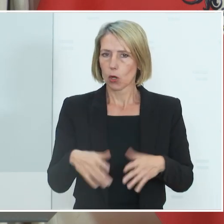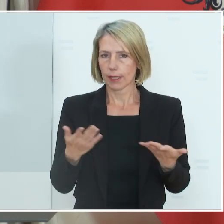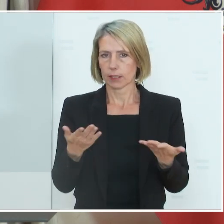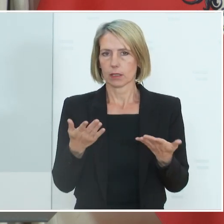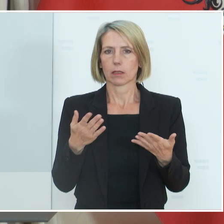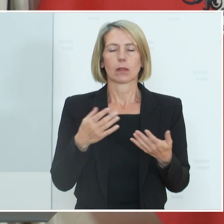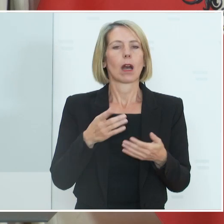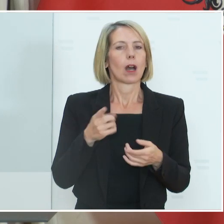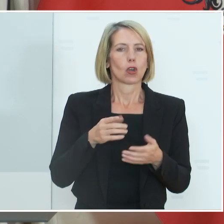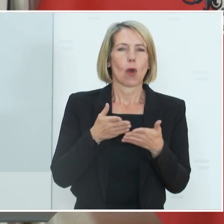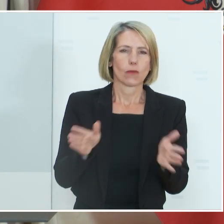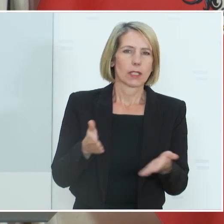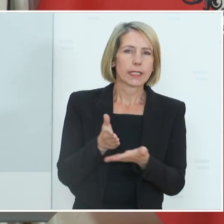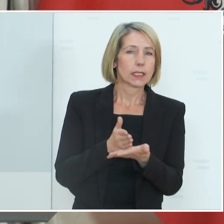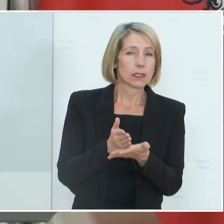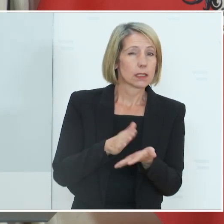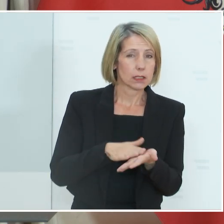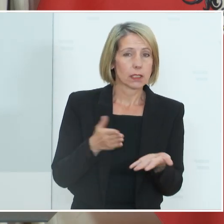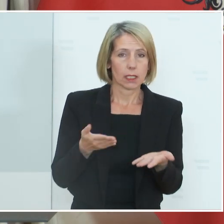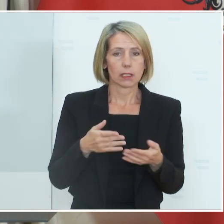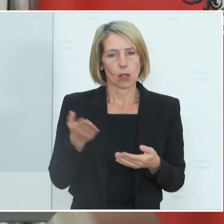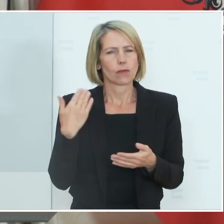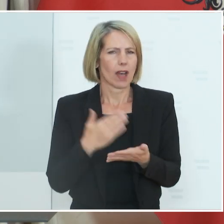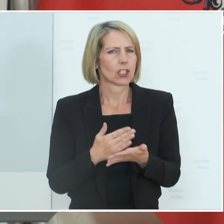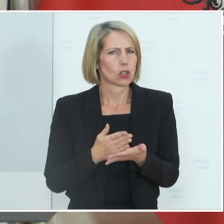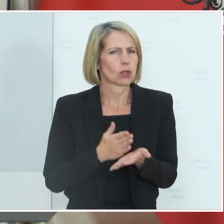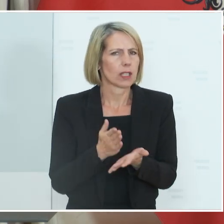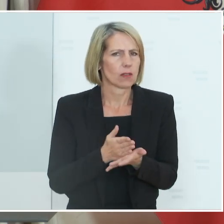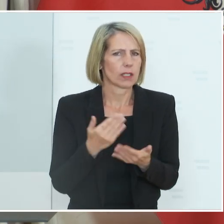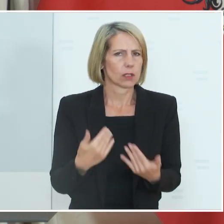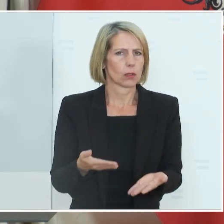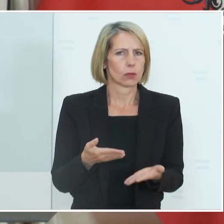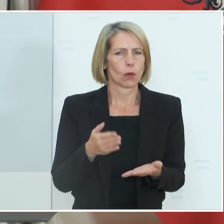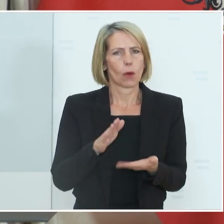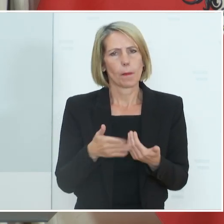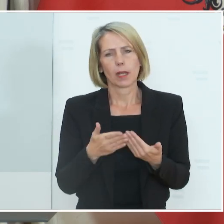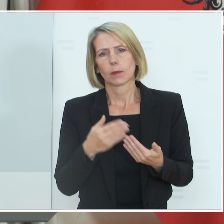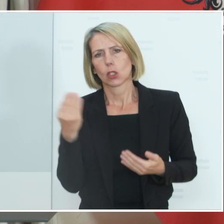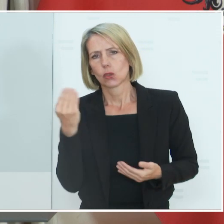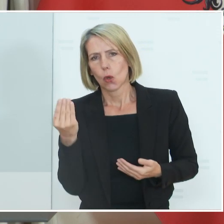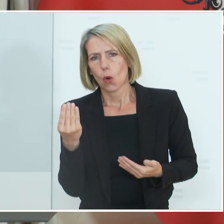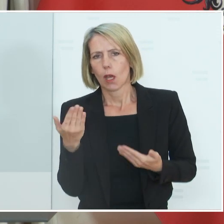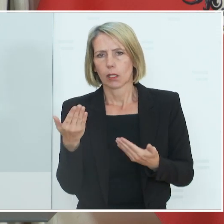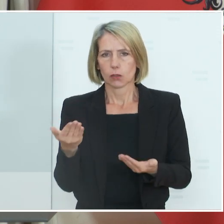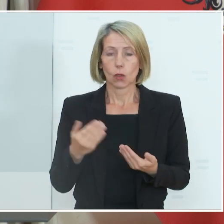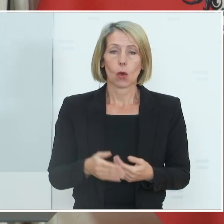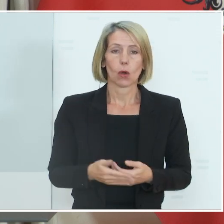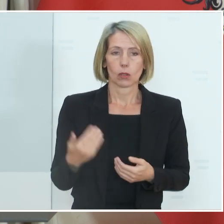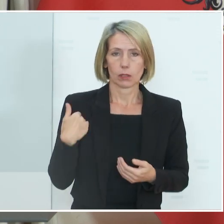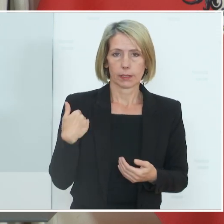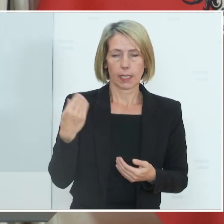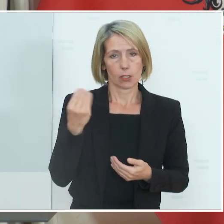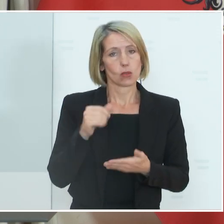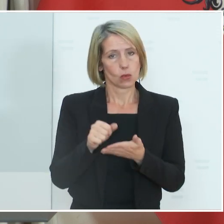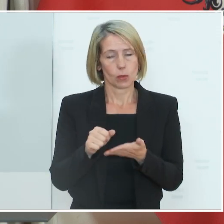Es gilt im öffentlichen Dienst, zum Teil galt das auch schon im öffentlichen Dienst, zum Beispiel in den Schulen, zumindest zum Teil seit Beginn des